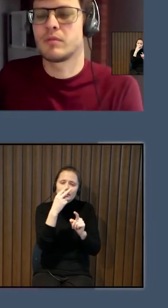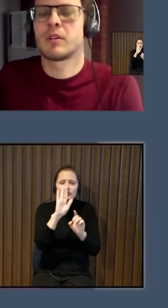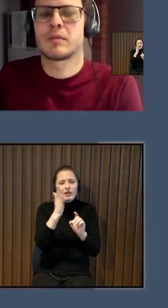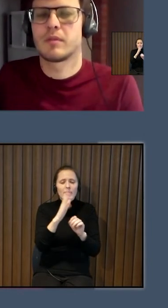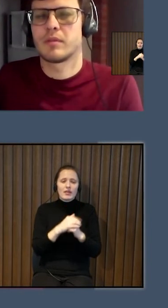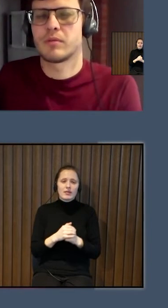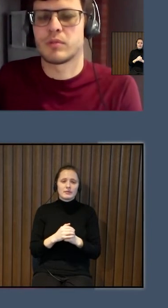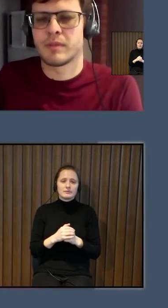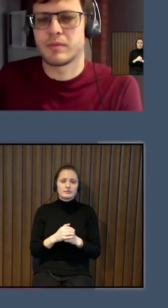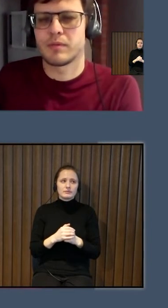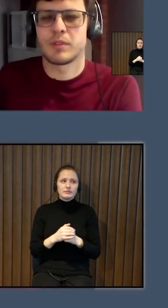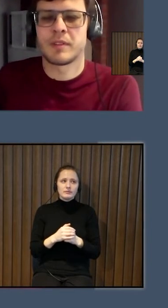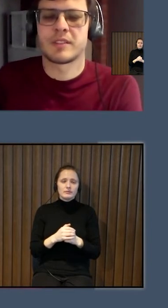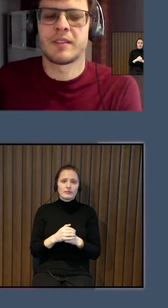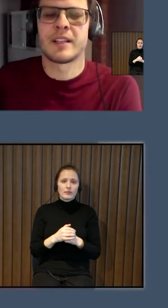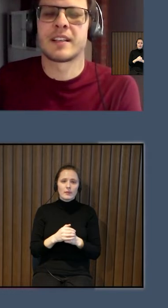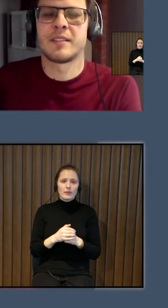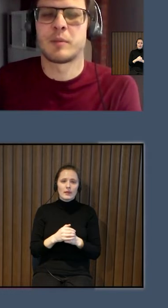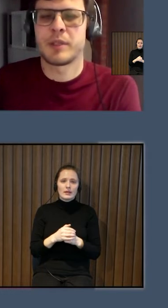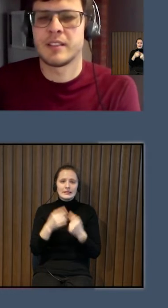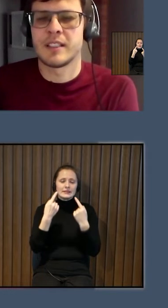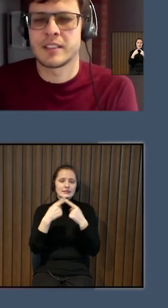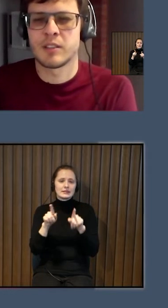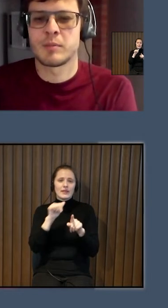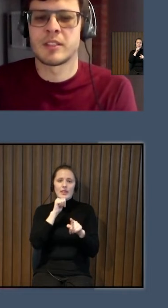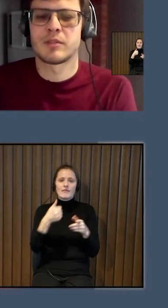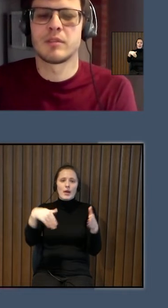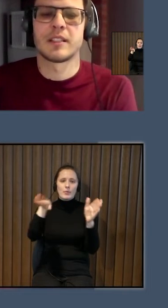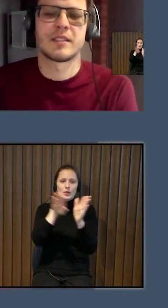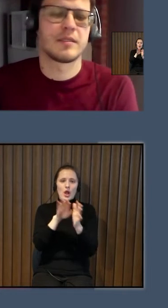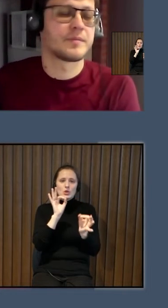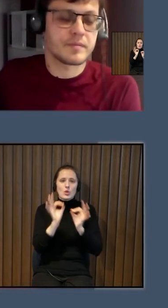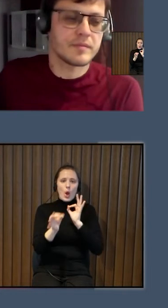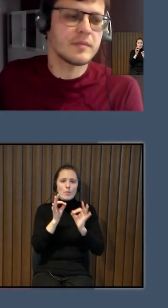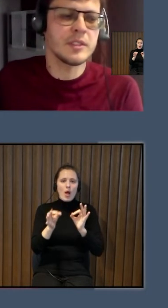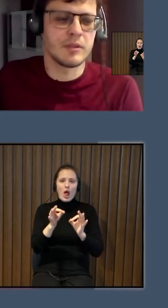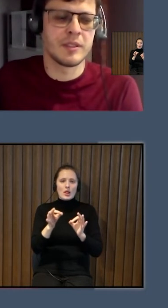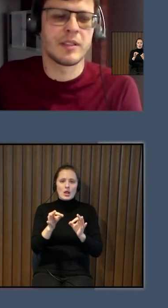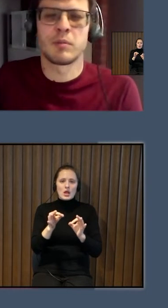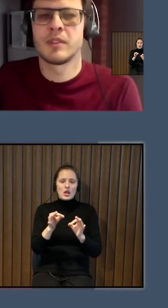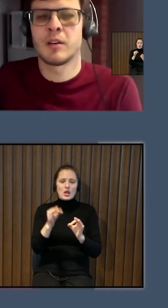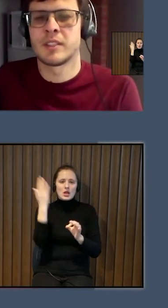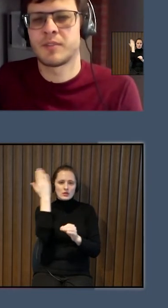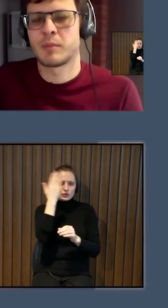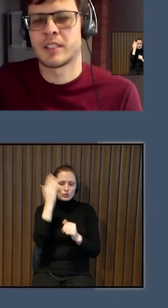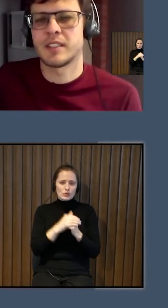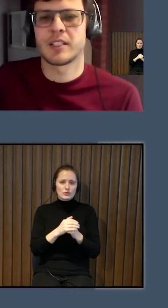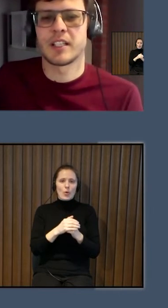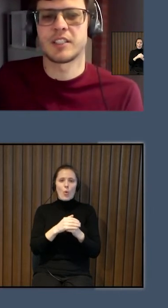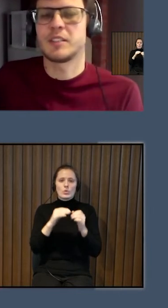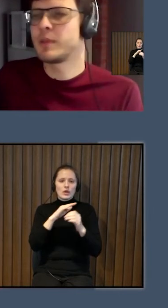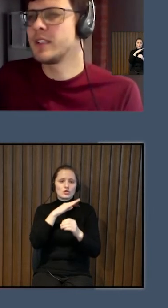Jo tu savādāk nevaru piedalīties normāli stundās. Un tev daudz